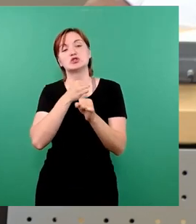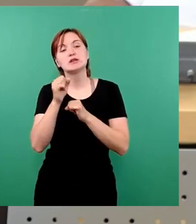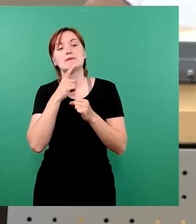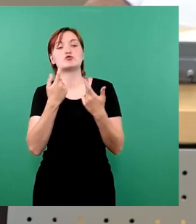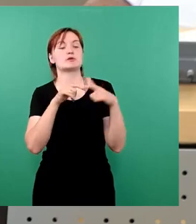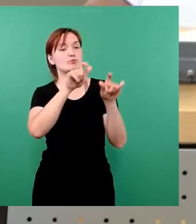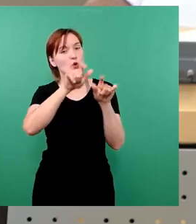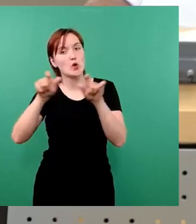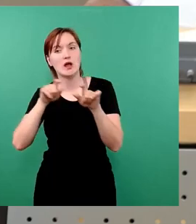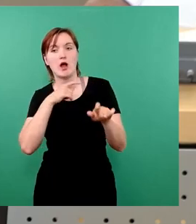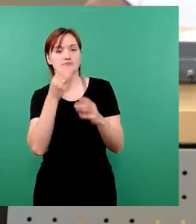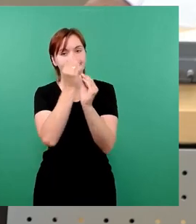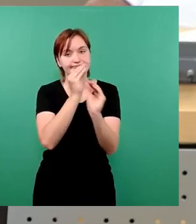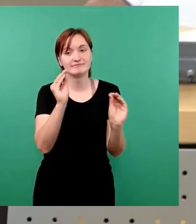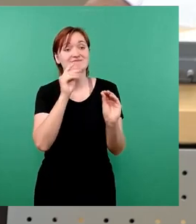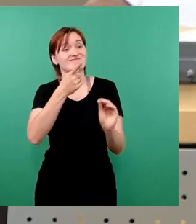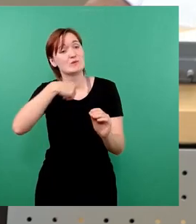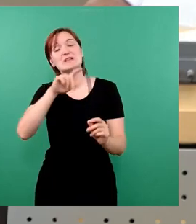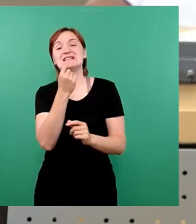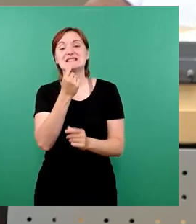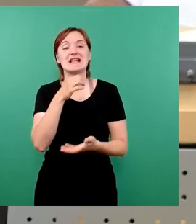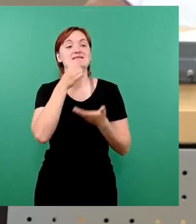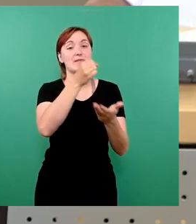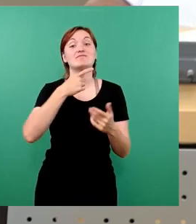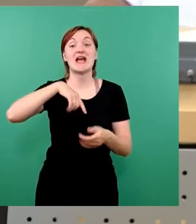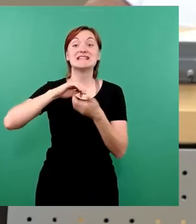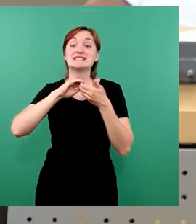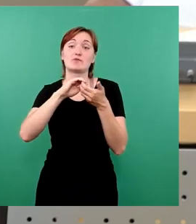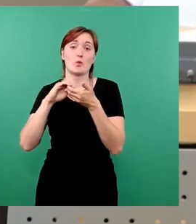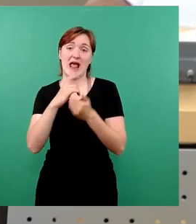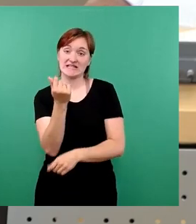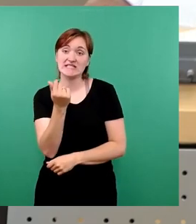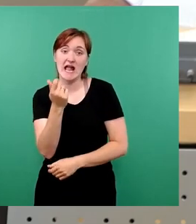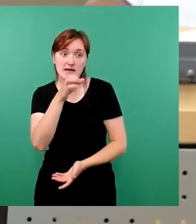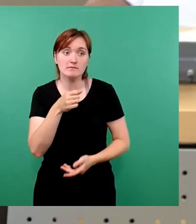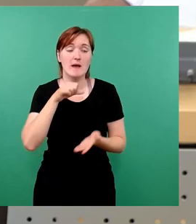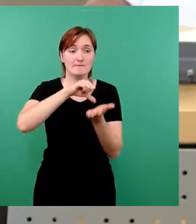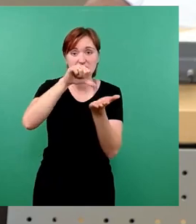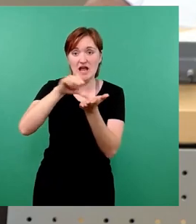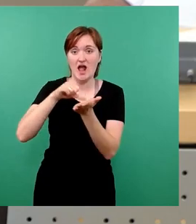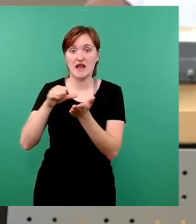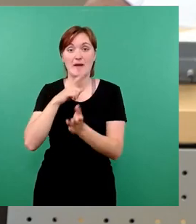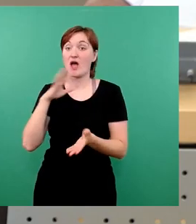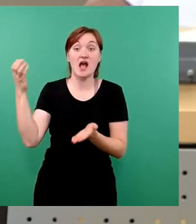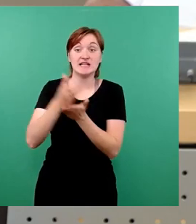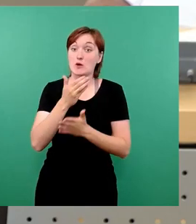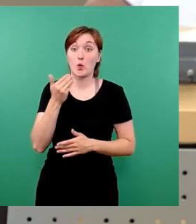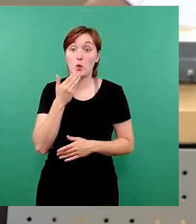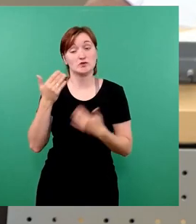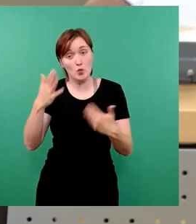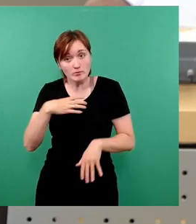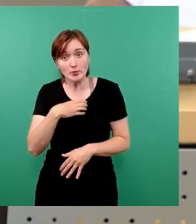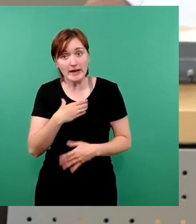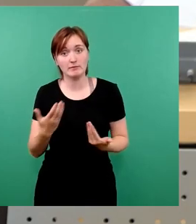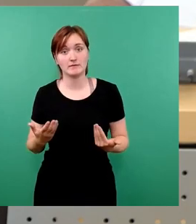heranbringen können. Das bezahlen wir alles mit kommunalem Geld, ohne dass wir dafür irgendeinen Ersatz bekommen. Das ist unser Problem und